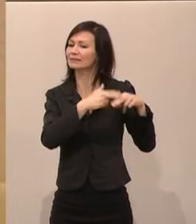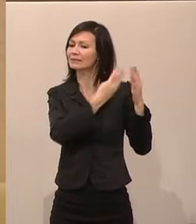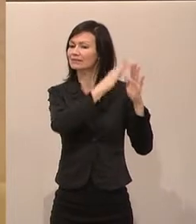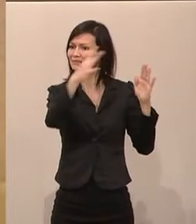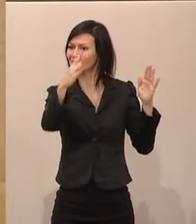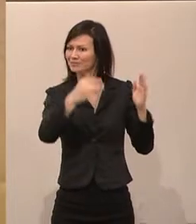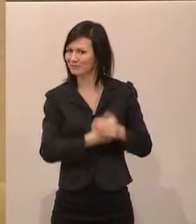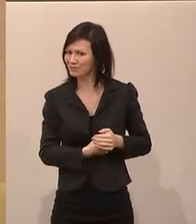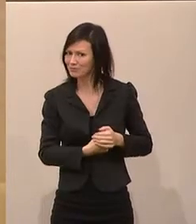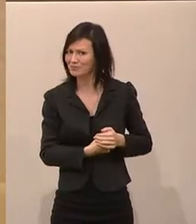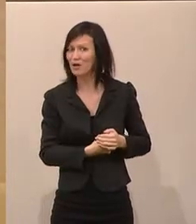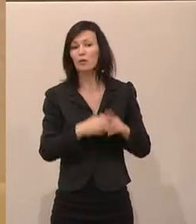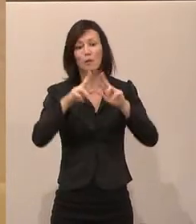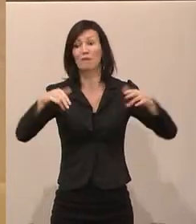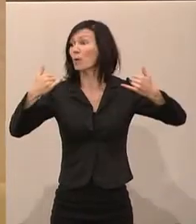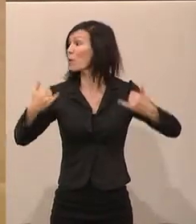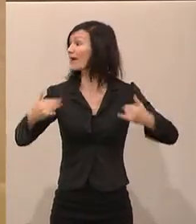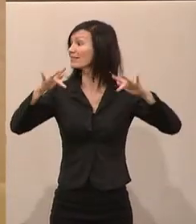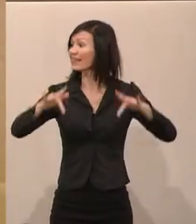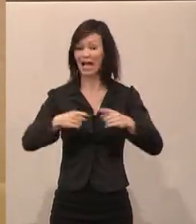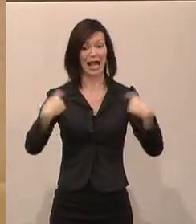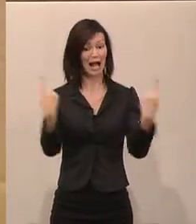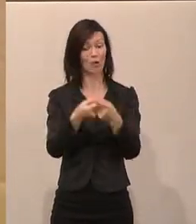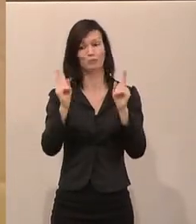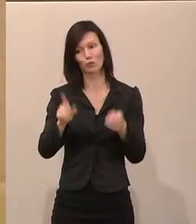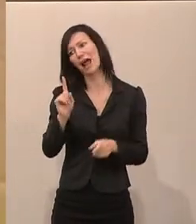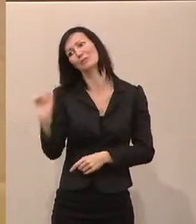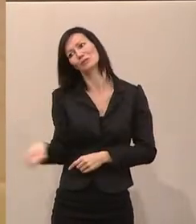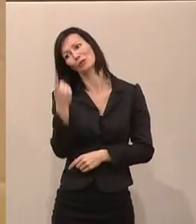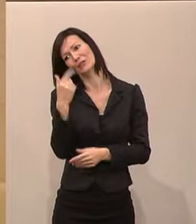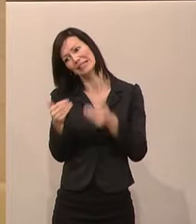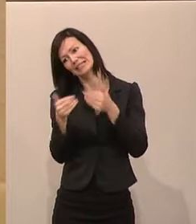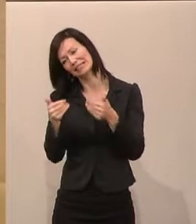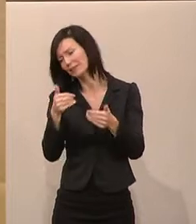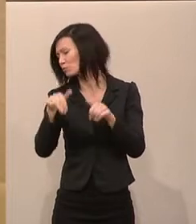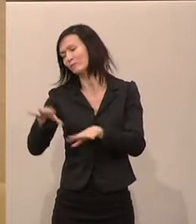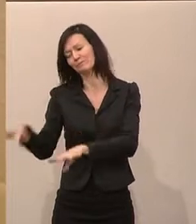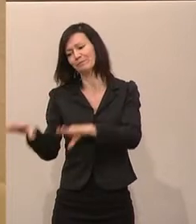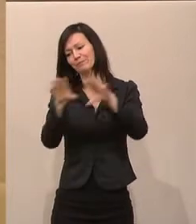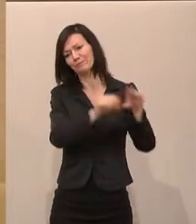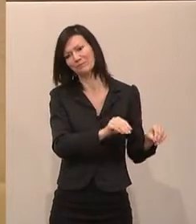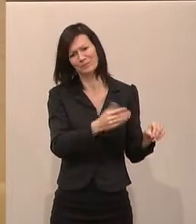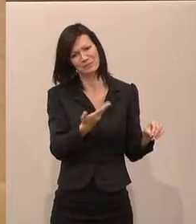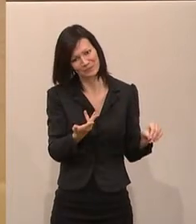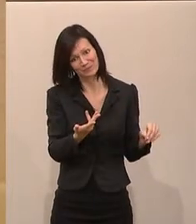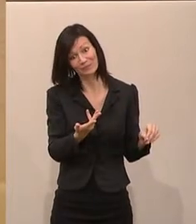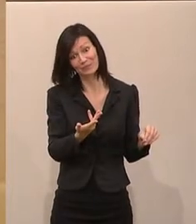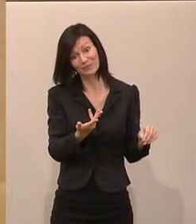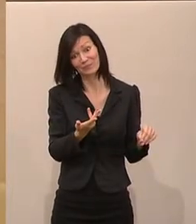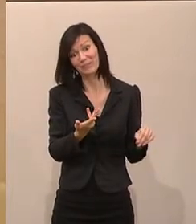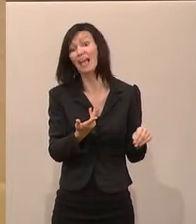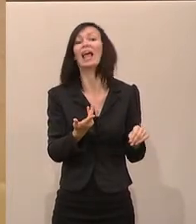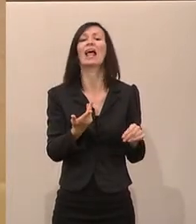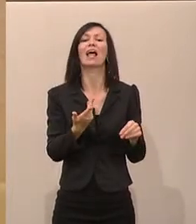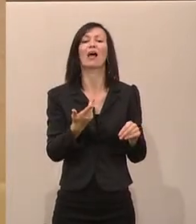Hätte eigentlich hier in diesem Raum stattfinden sollen, wurde aufgrund der Sondersitzung ausgelagert. Das ist der größte Innovationsgipfel